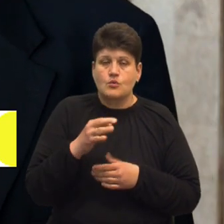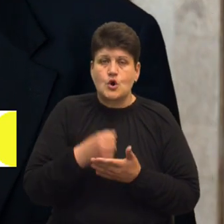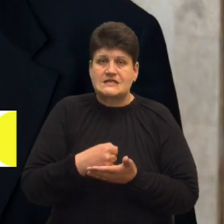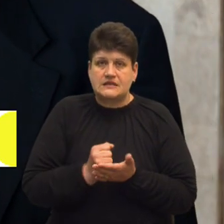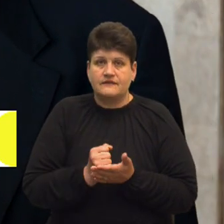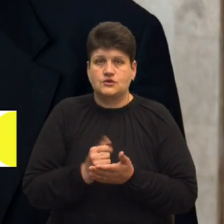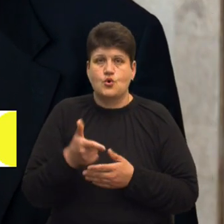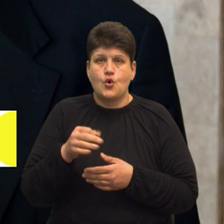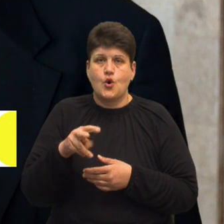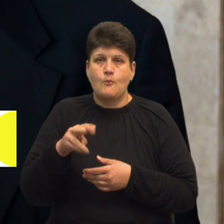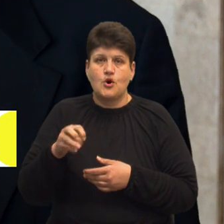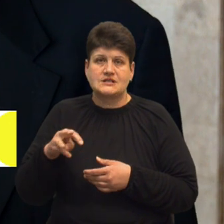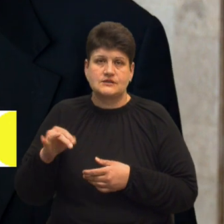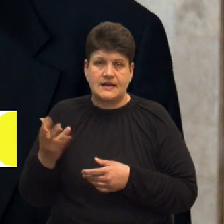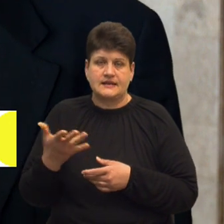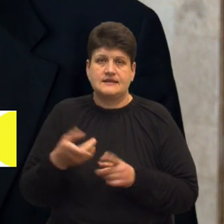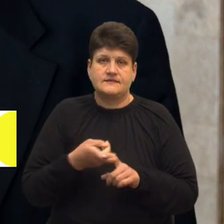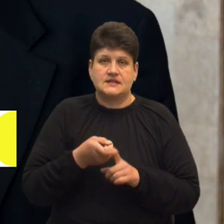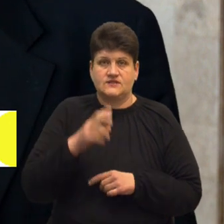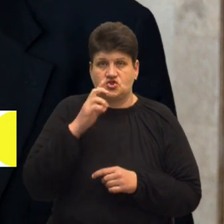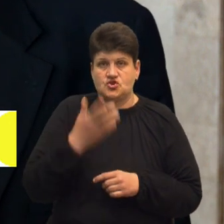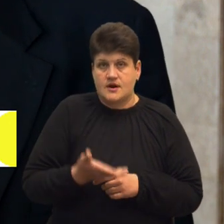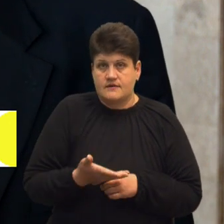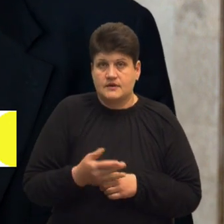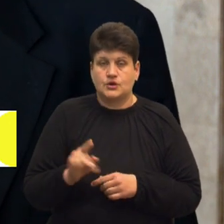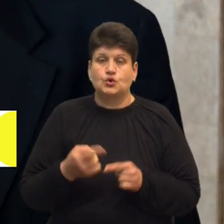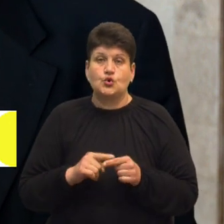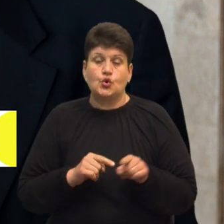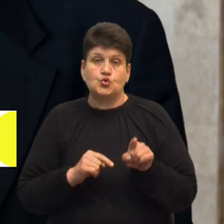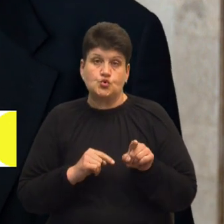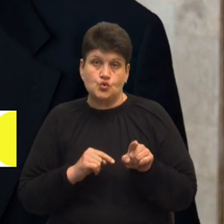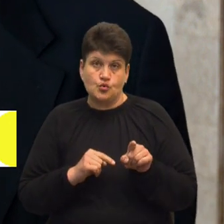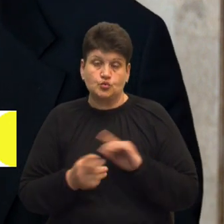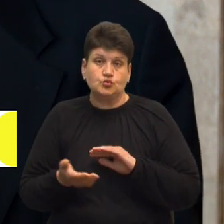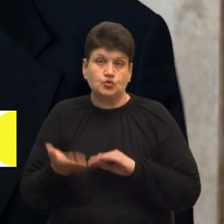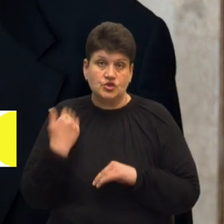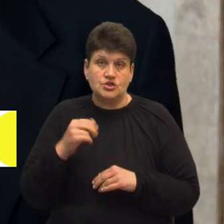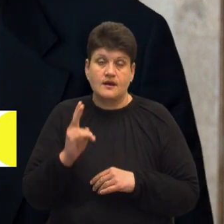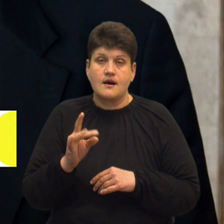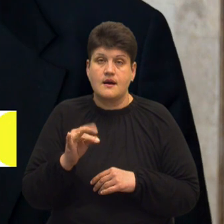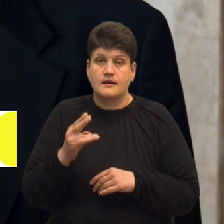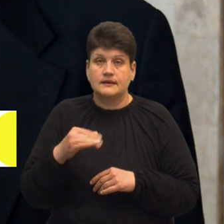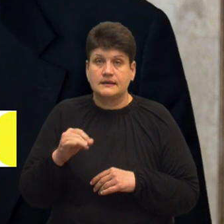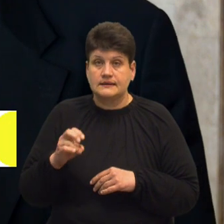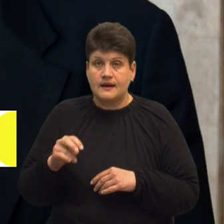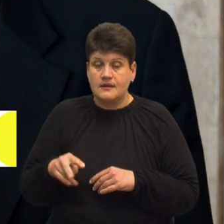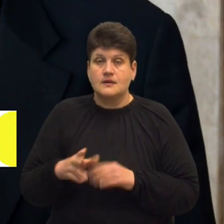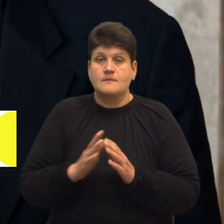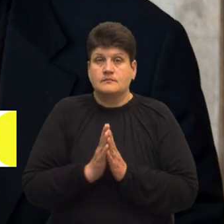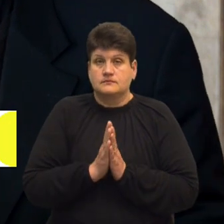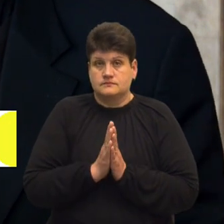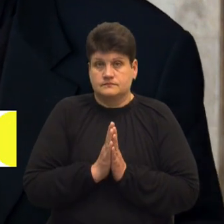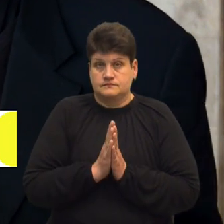гомосексуальних зв'язків в державі. І щодо цього тодішній кардинал, він, вже Папа Бендик-16, закликає